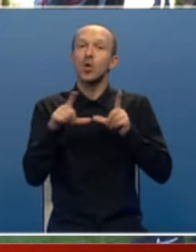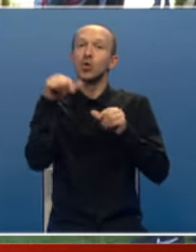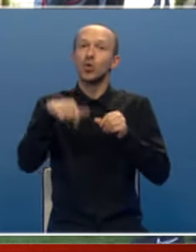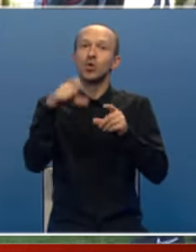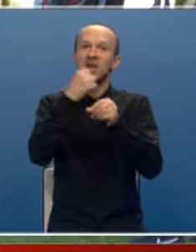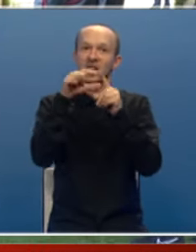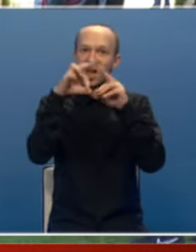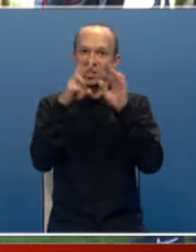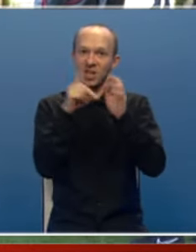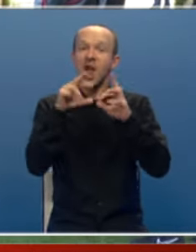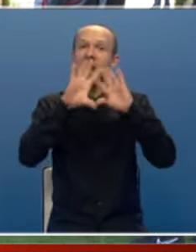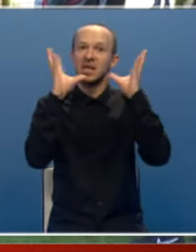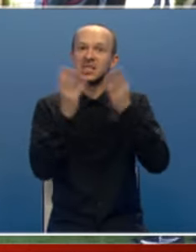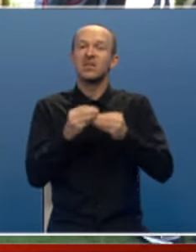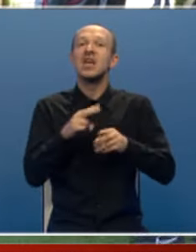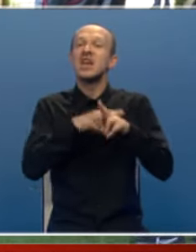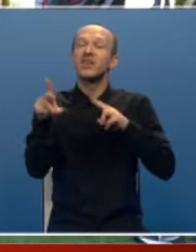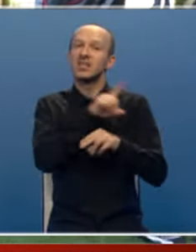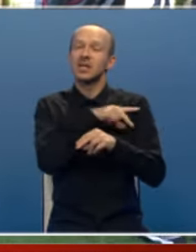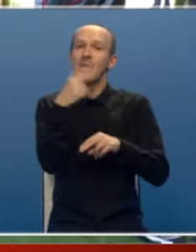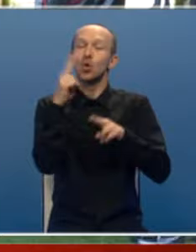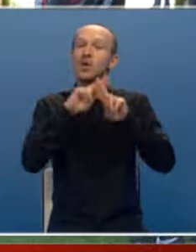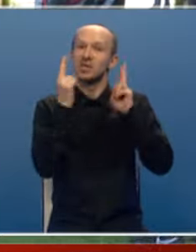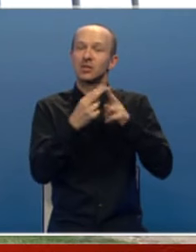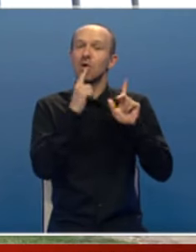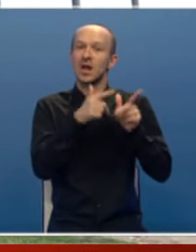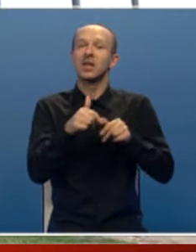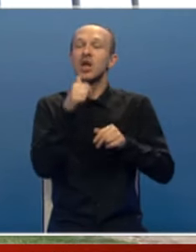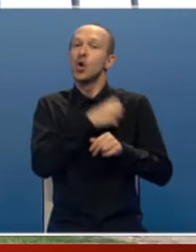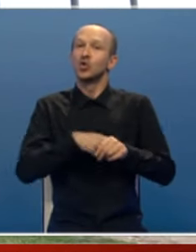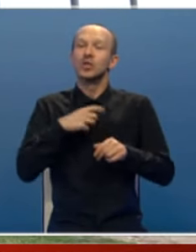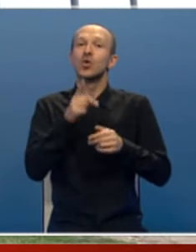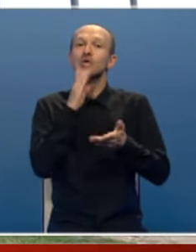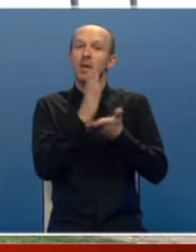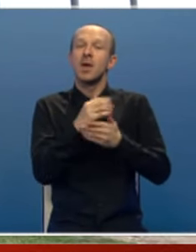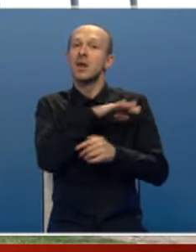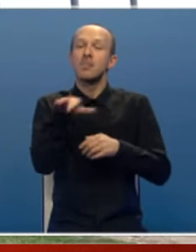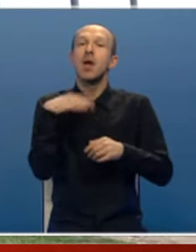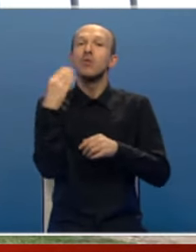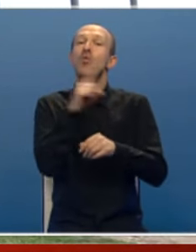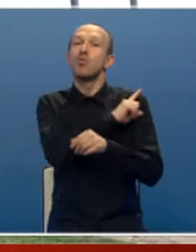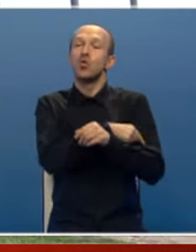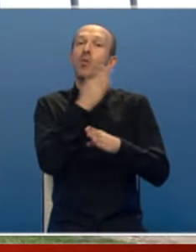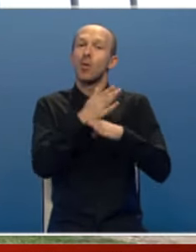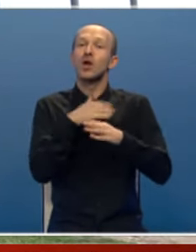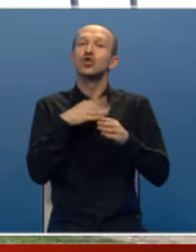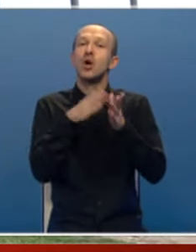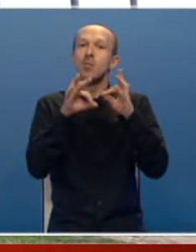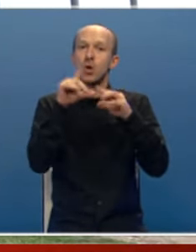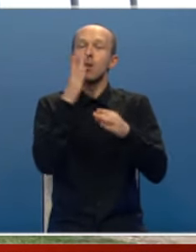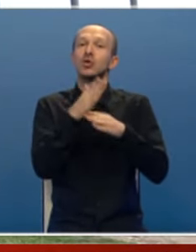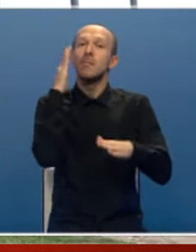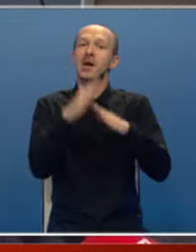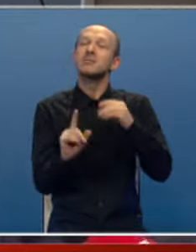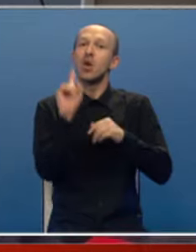Donjoj gradini, a svi oni neveno stradili iz drugog svjetskog rata. I ono je to pola užrasta koje si vidjeli. Nama je jako puno pomogli da taj naš moral bude na